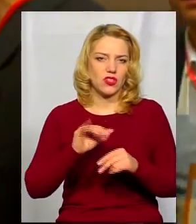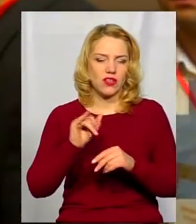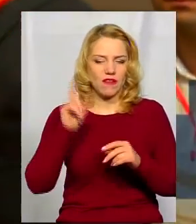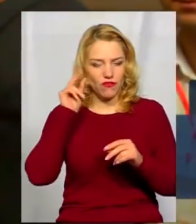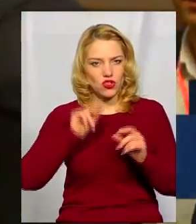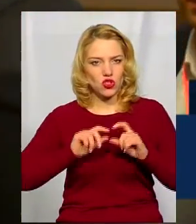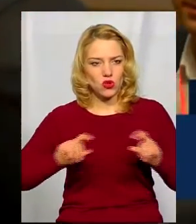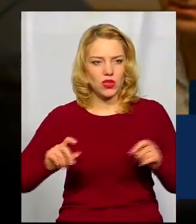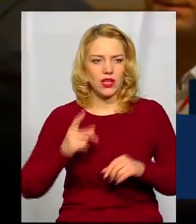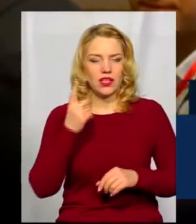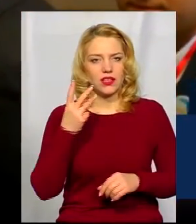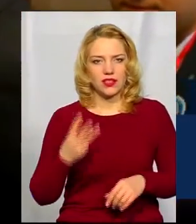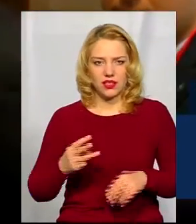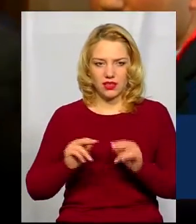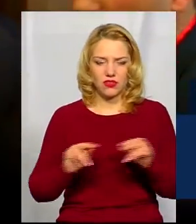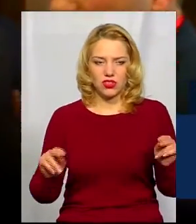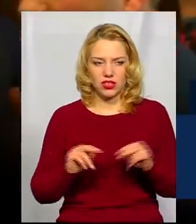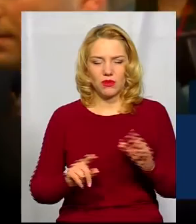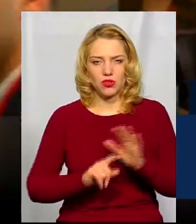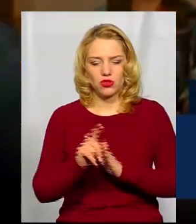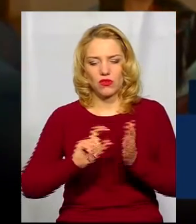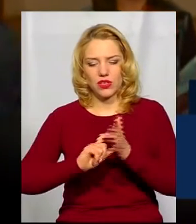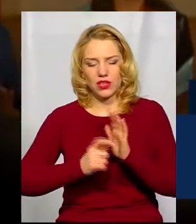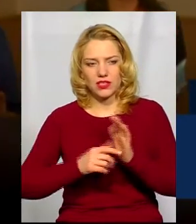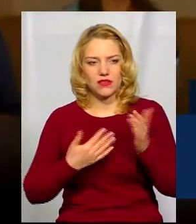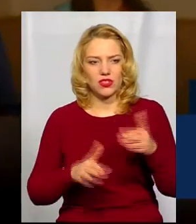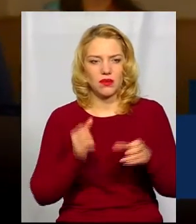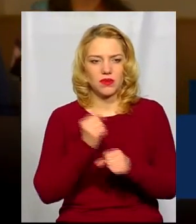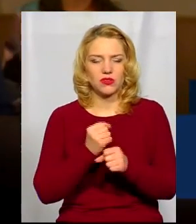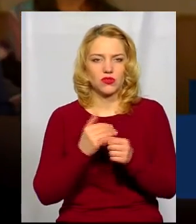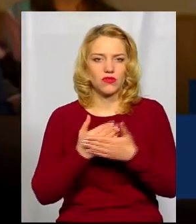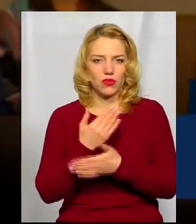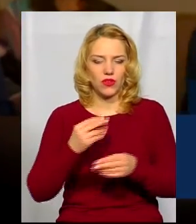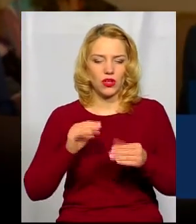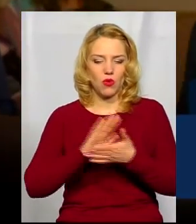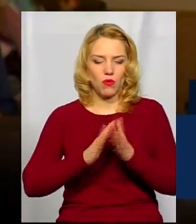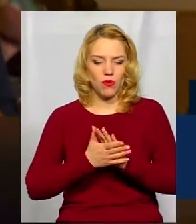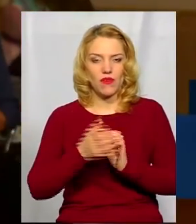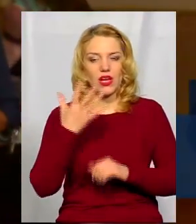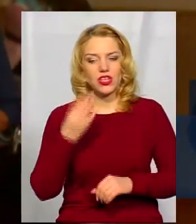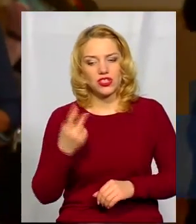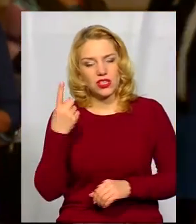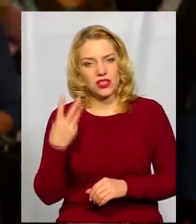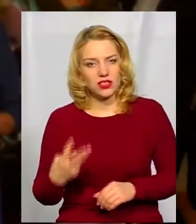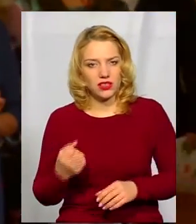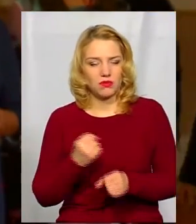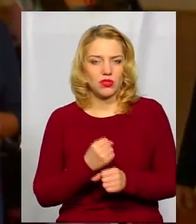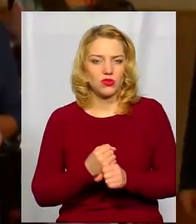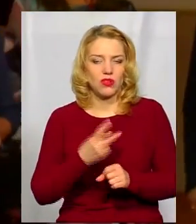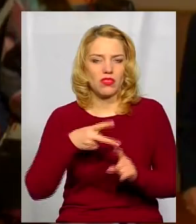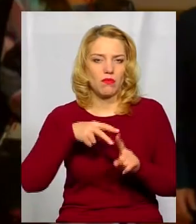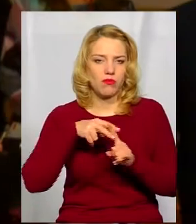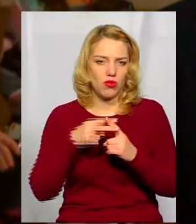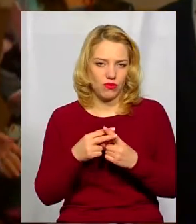вчителів початкових класів вже працює в нових умовах. Ще третина працює наполовину, тобто десь